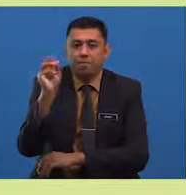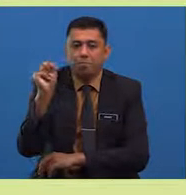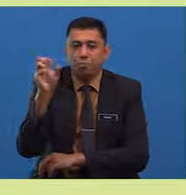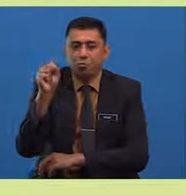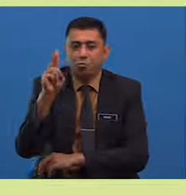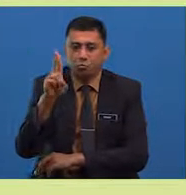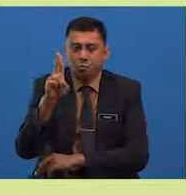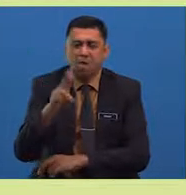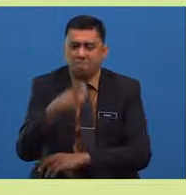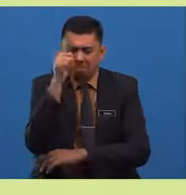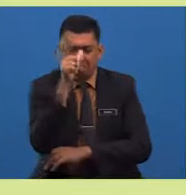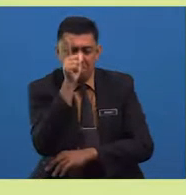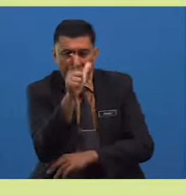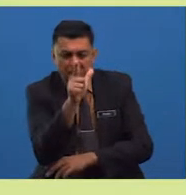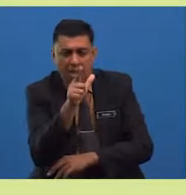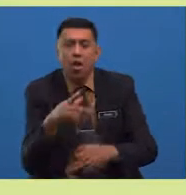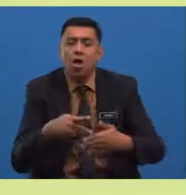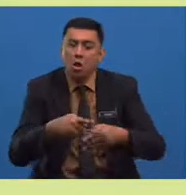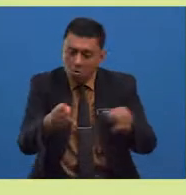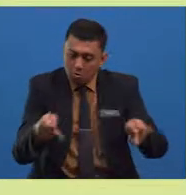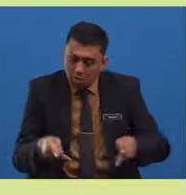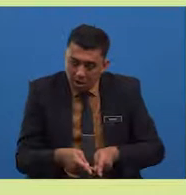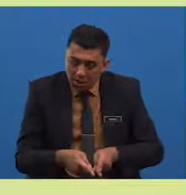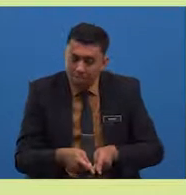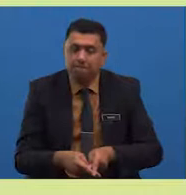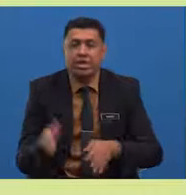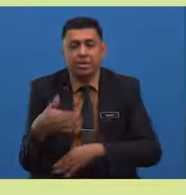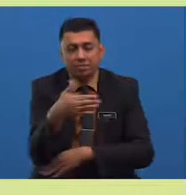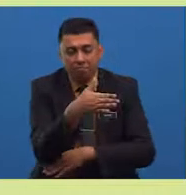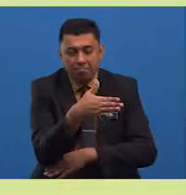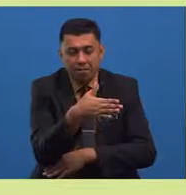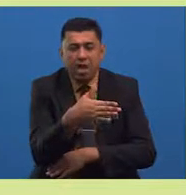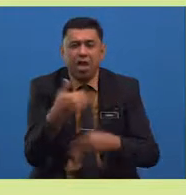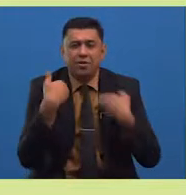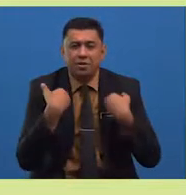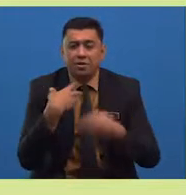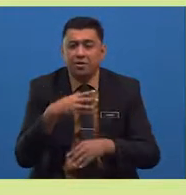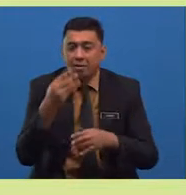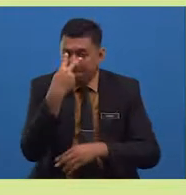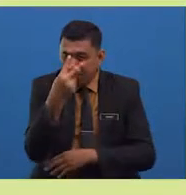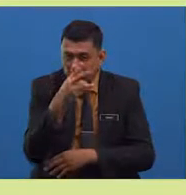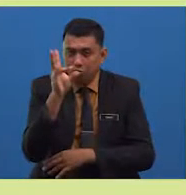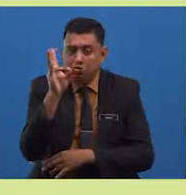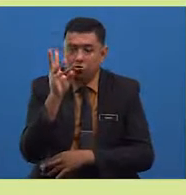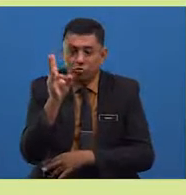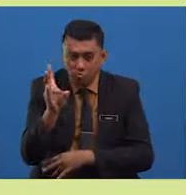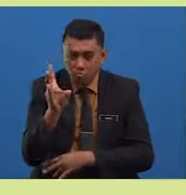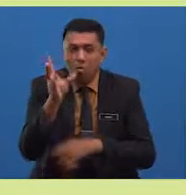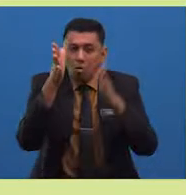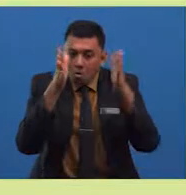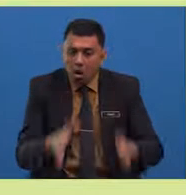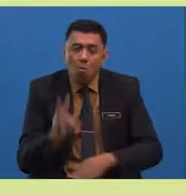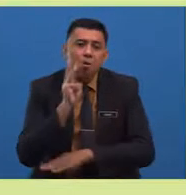ikannya. Tiba-tiba, dia ternampak tujuh orang wanita dari kayangan